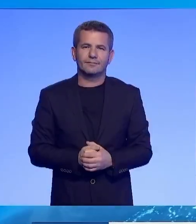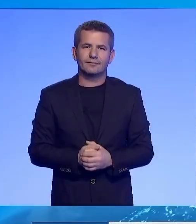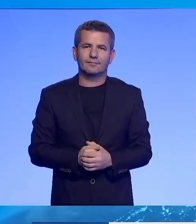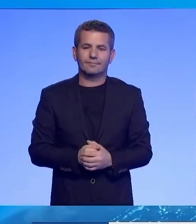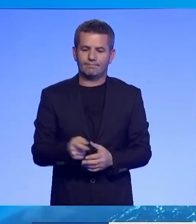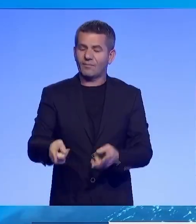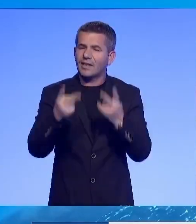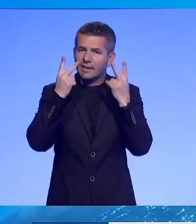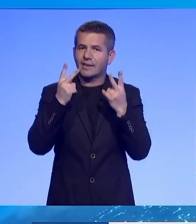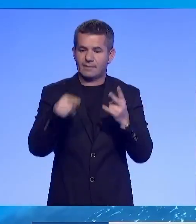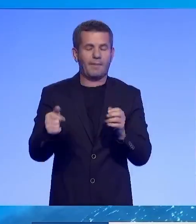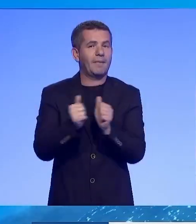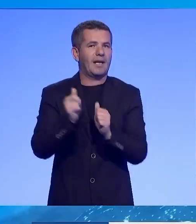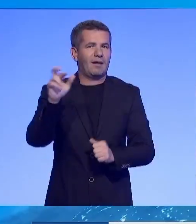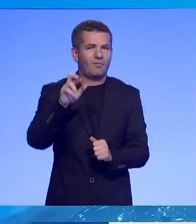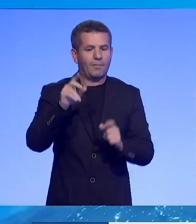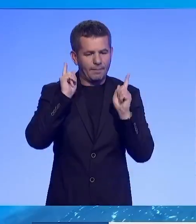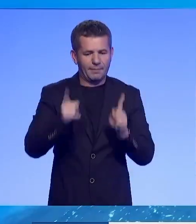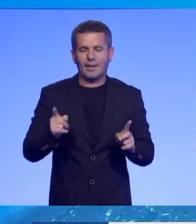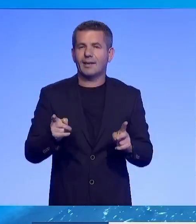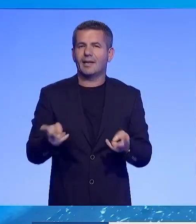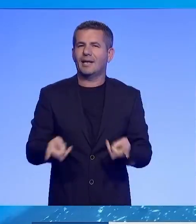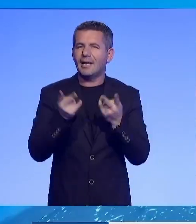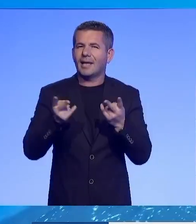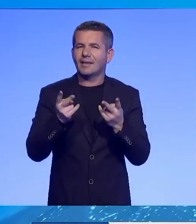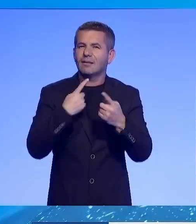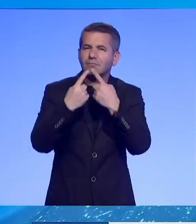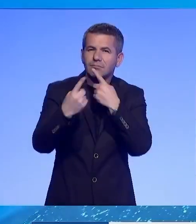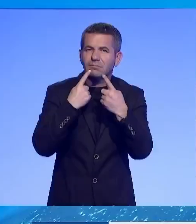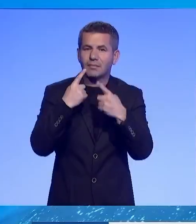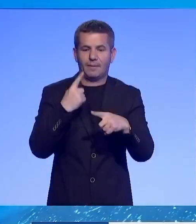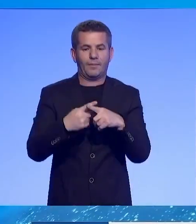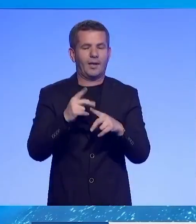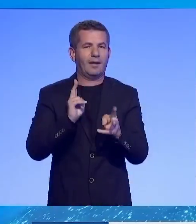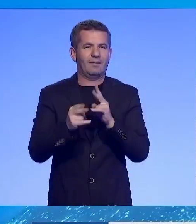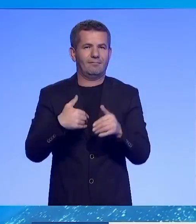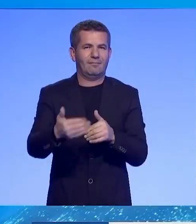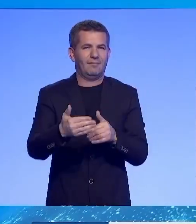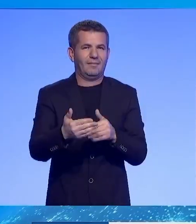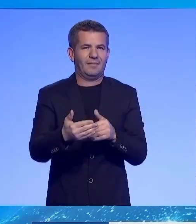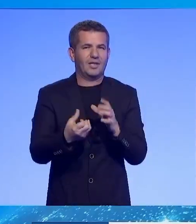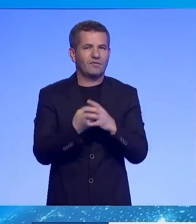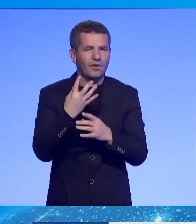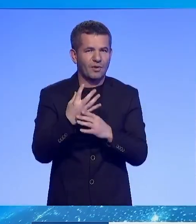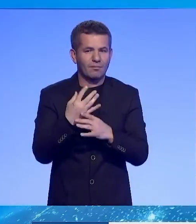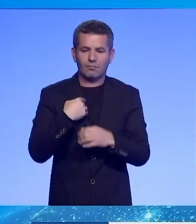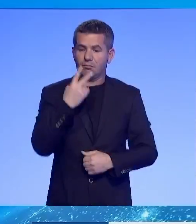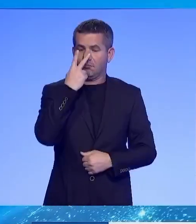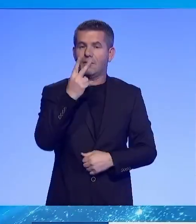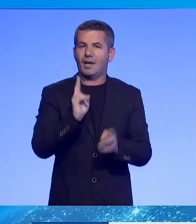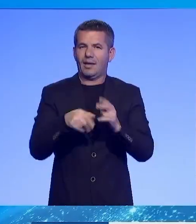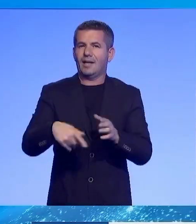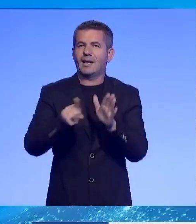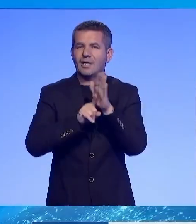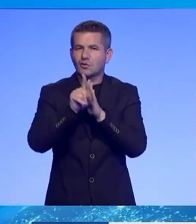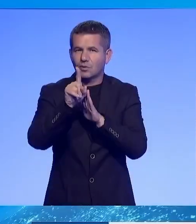është më rëndësi që bashkimi evropian taletësëj këtë dialog dhe të jemi kritik për mënyrën, se si është duke u zhvilluar. Të shumë që farë rezultati do